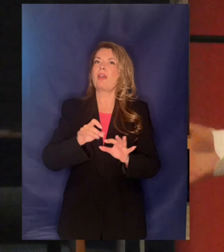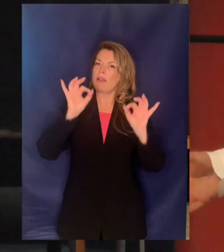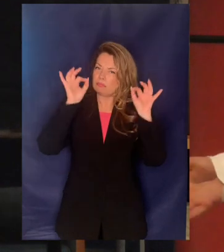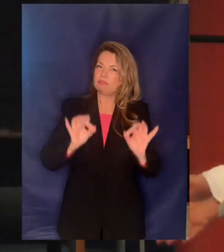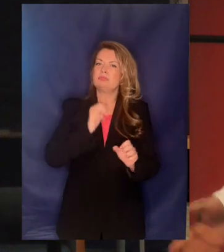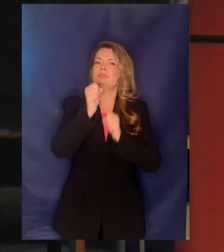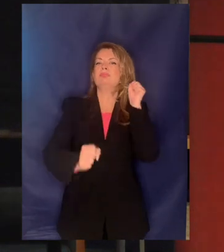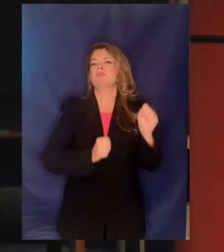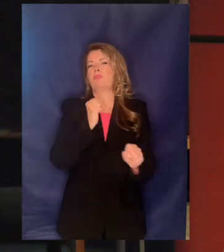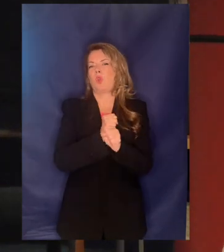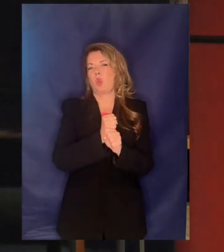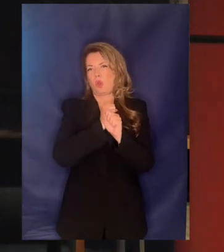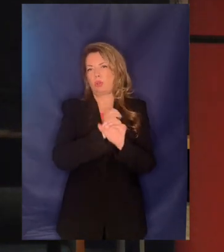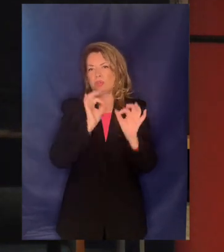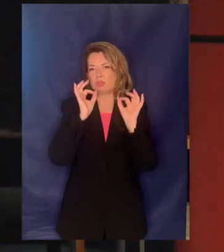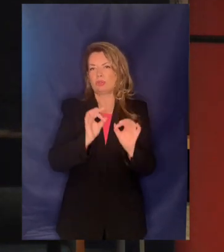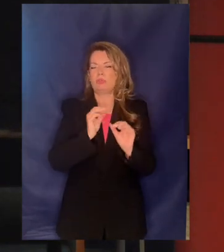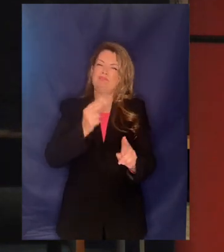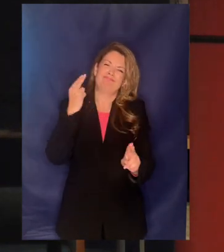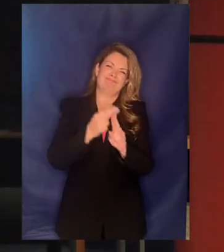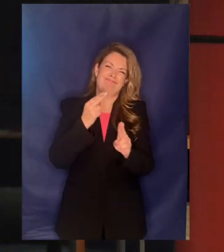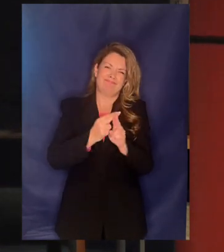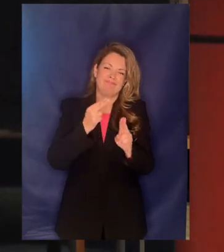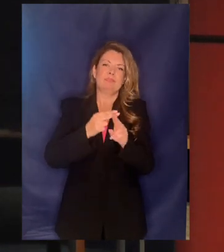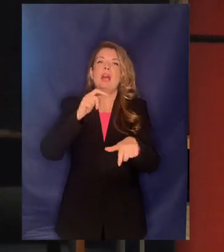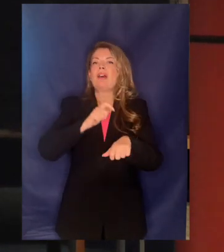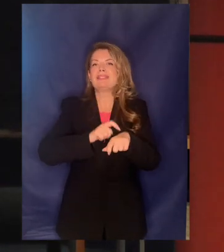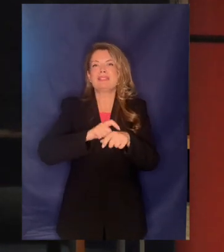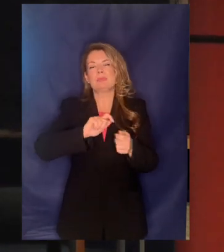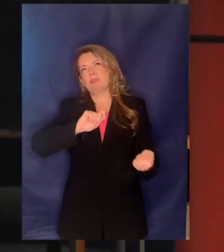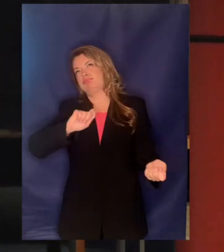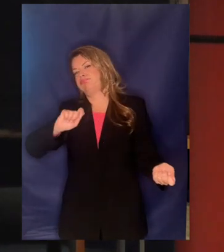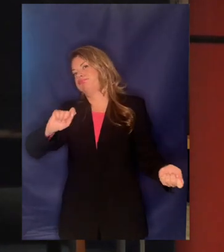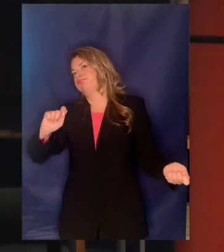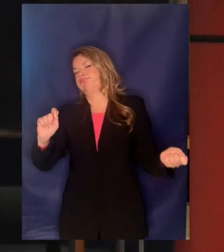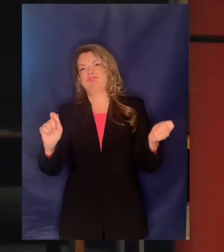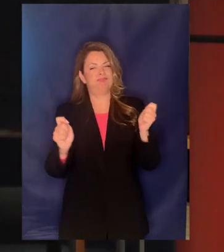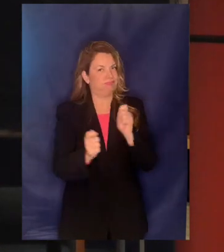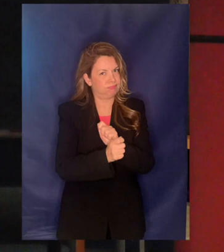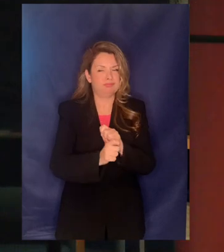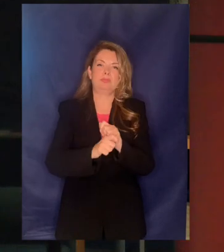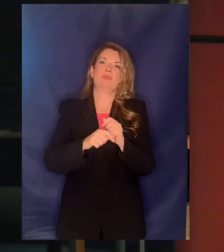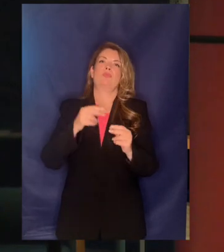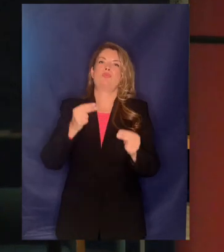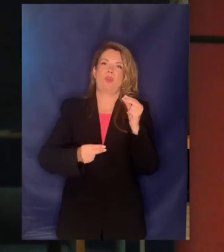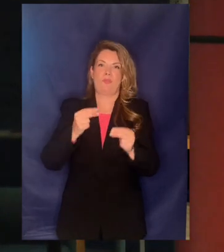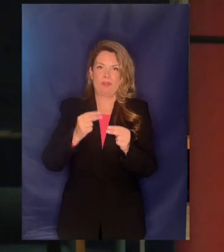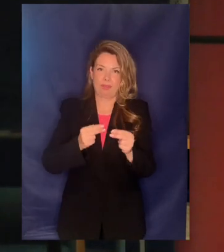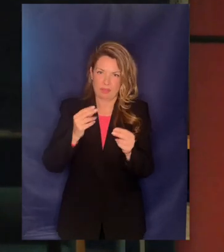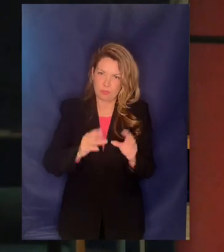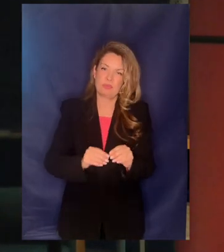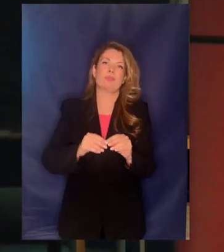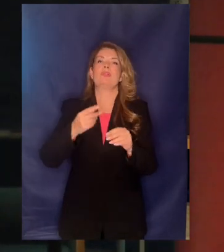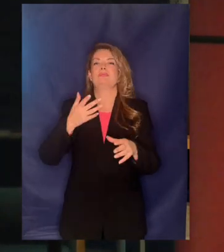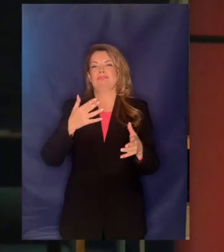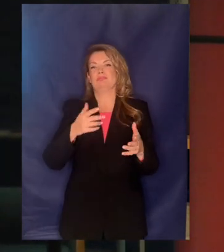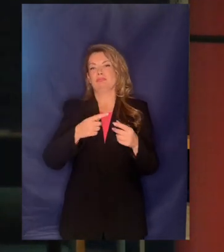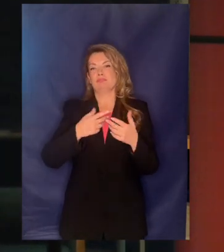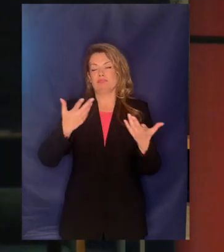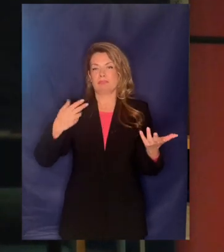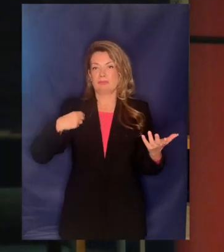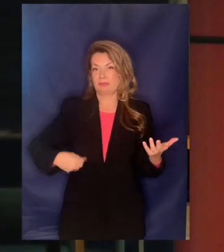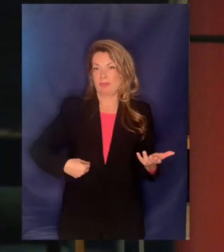όπως όλοι ξέρουμε η βαριά δημοσιονομική προσαρμογή της χώρας μας ως εκ τούτου και το νερό μπαίνει στο στόχαστρο